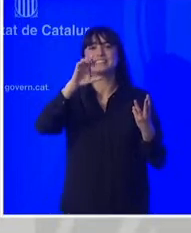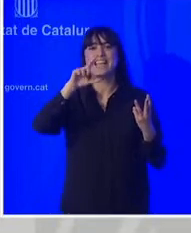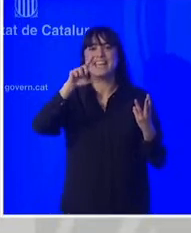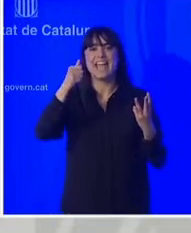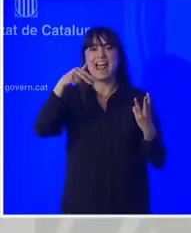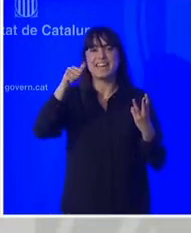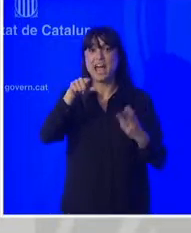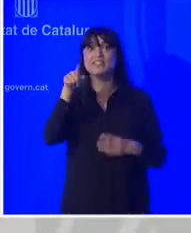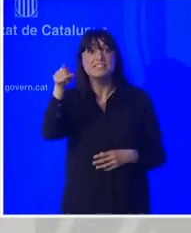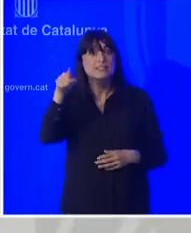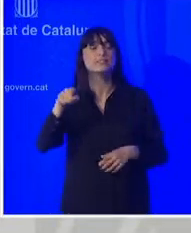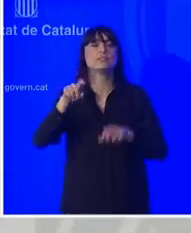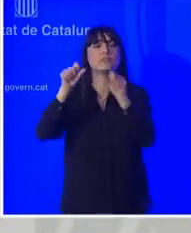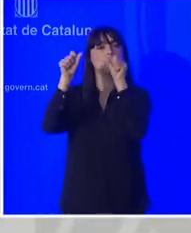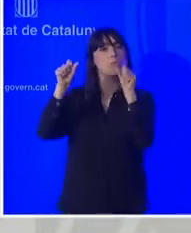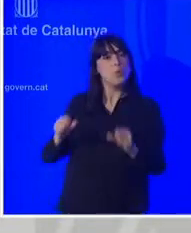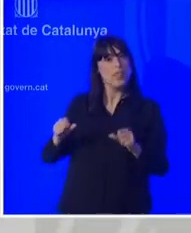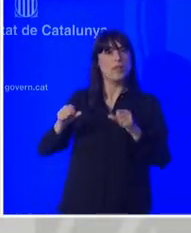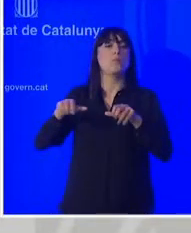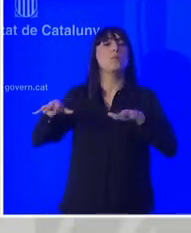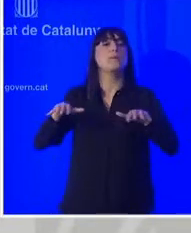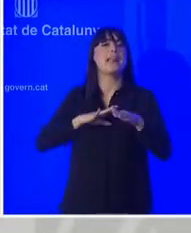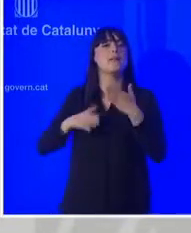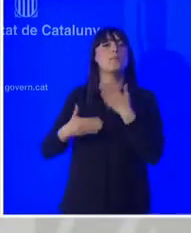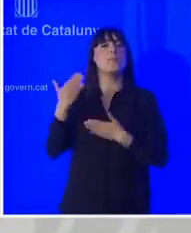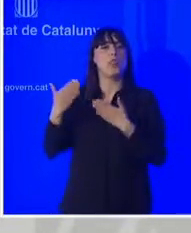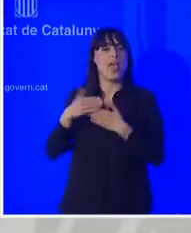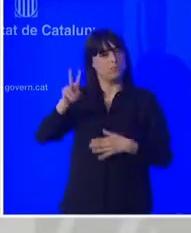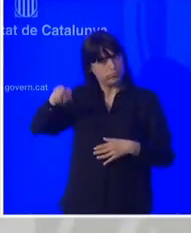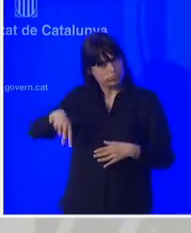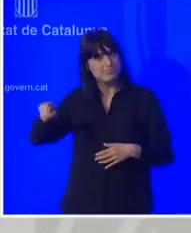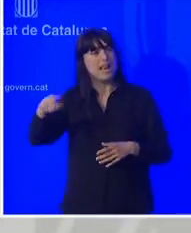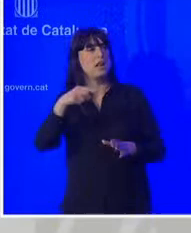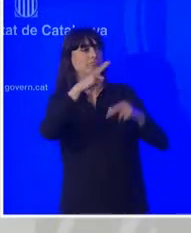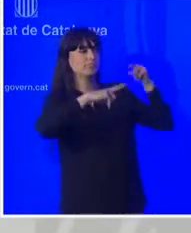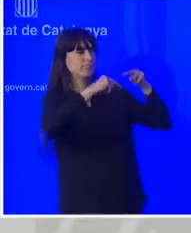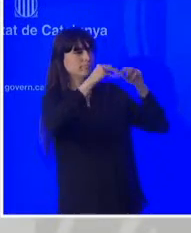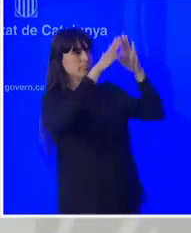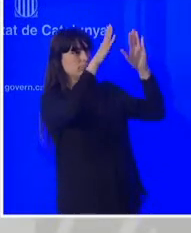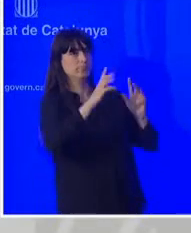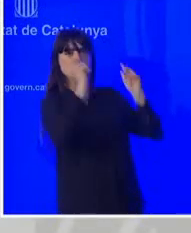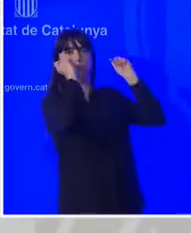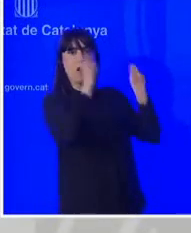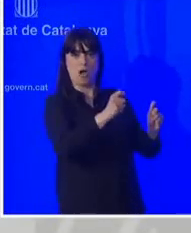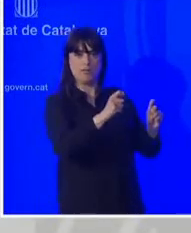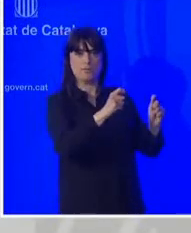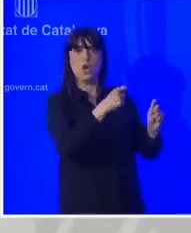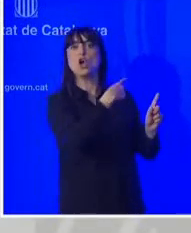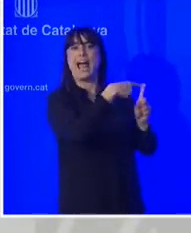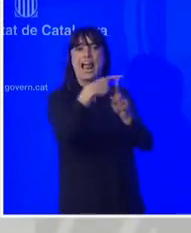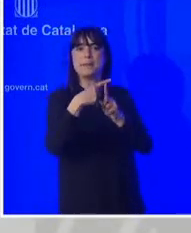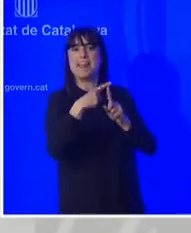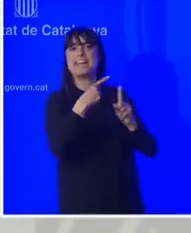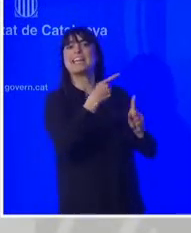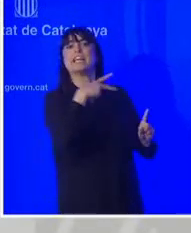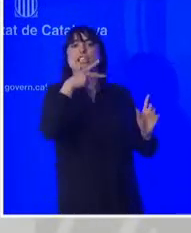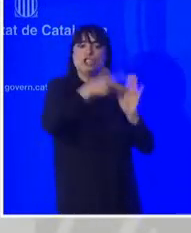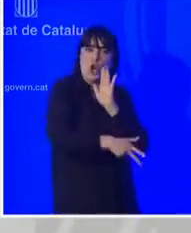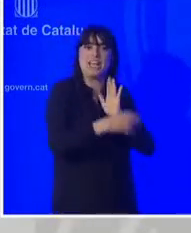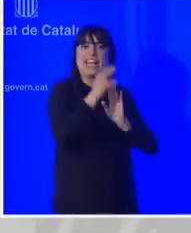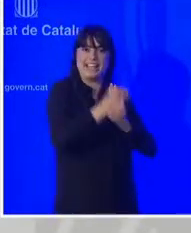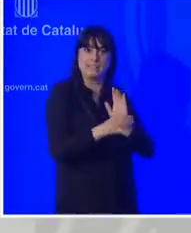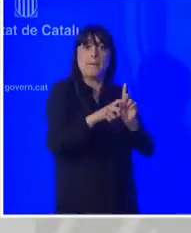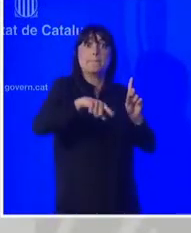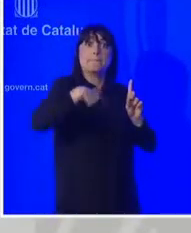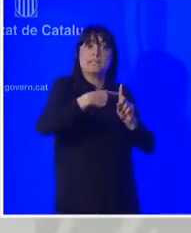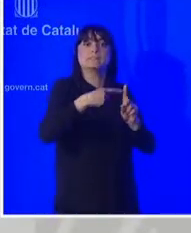del moviment modern. Alhora, aquesta declaració també inclou la delimitació d'un entorn de protecció per